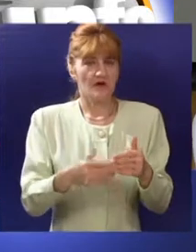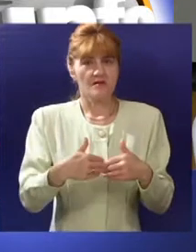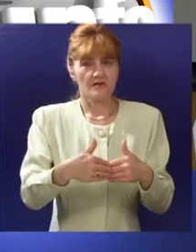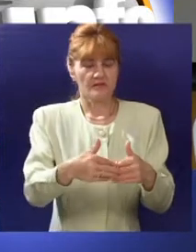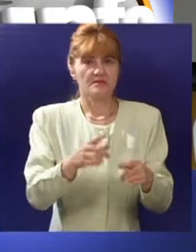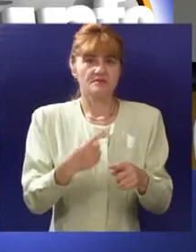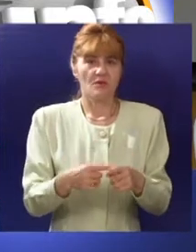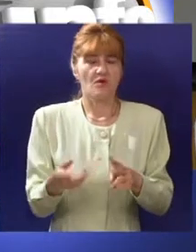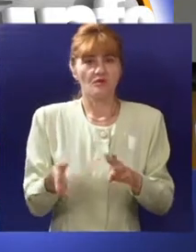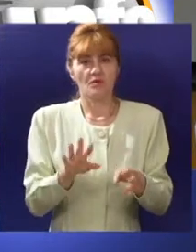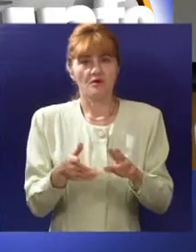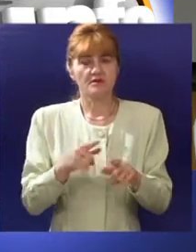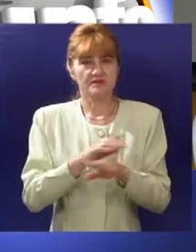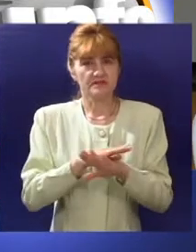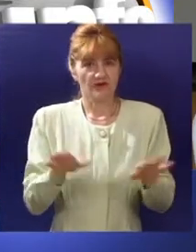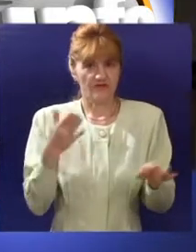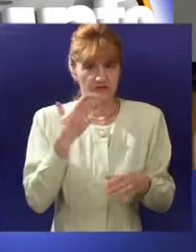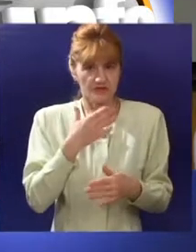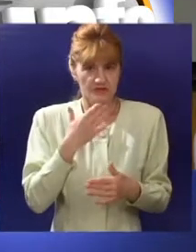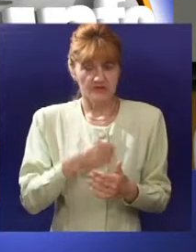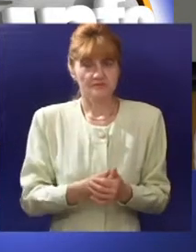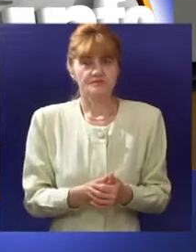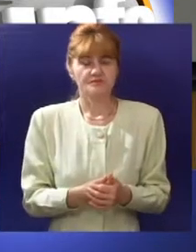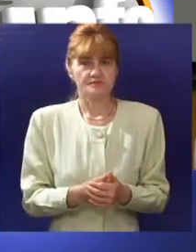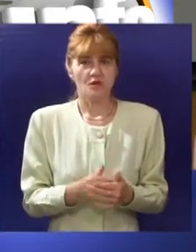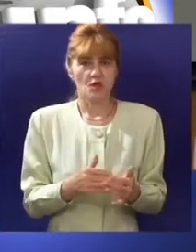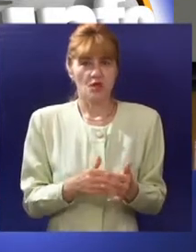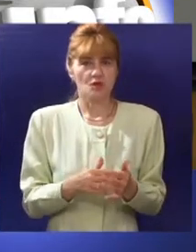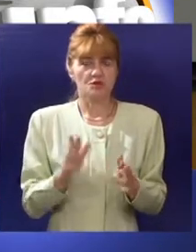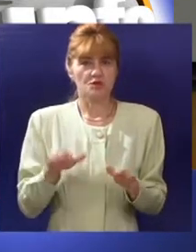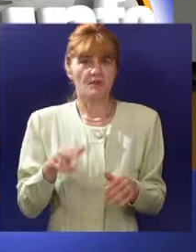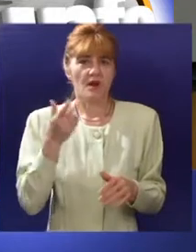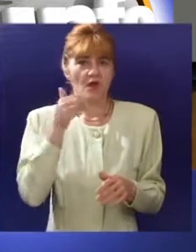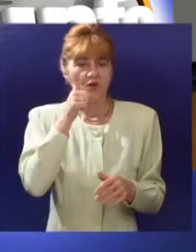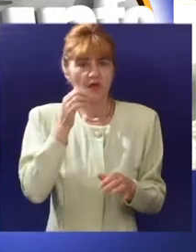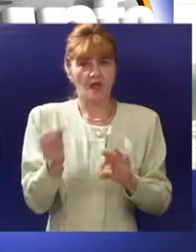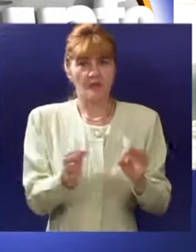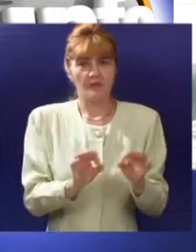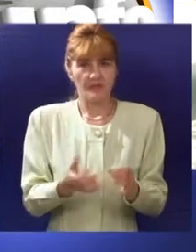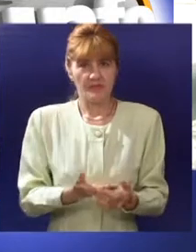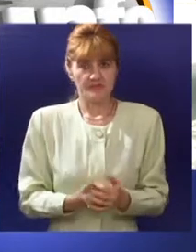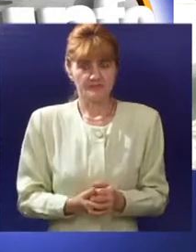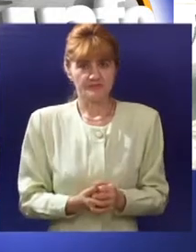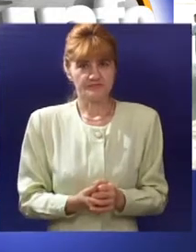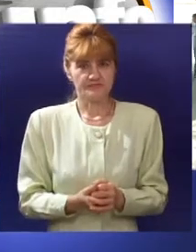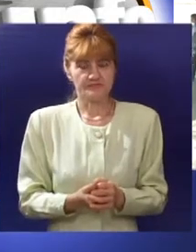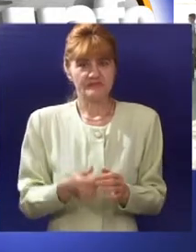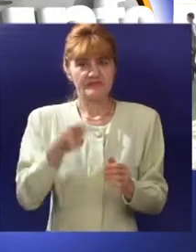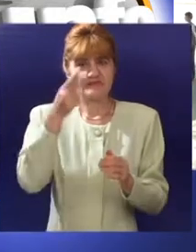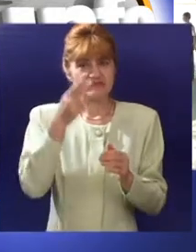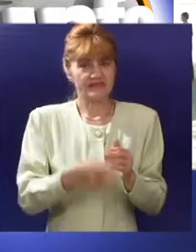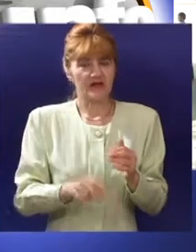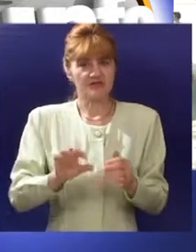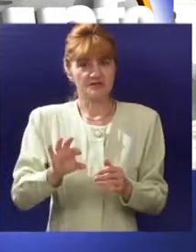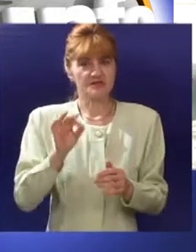maja, obzirom da oni završavaju već ove nedelje. Recimo da su spremni, ali imaju još neko vreme da se pripremaju. Na završnom ispitu